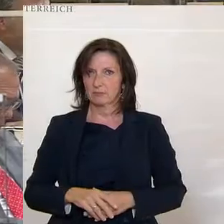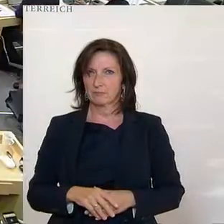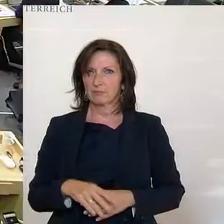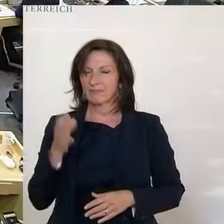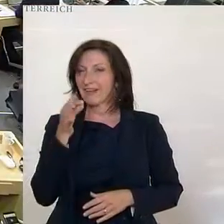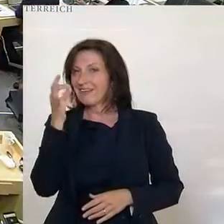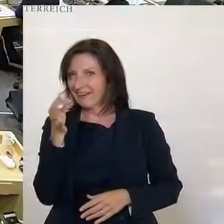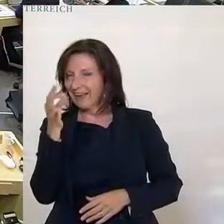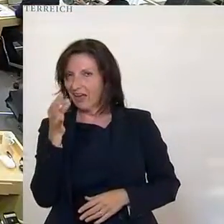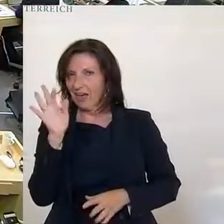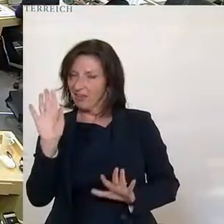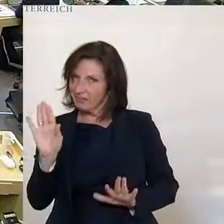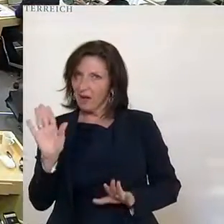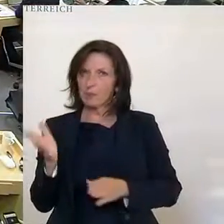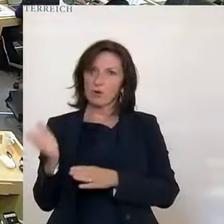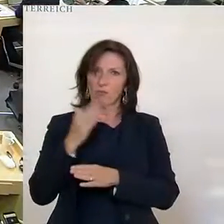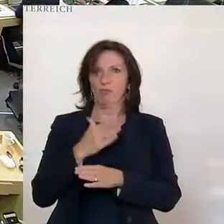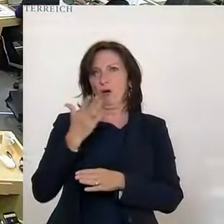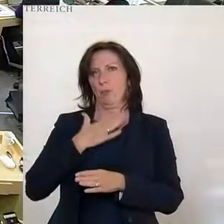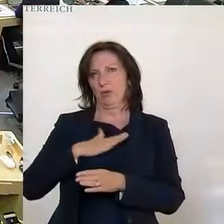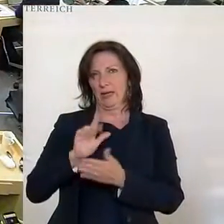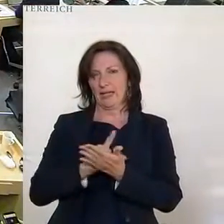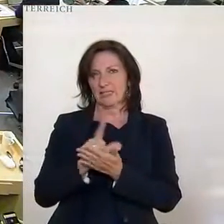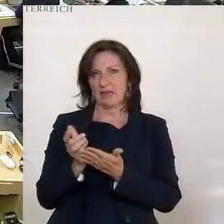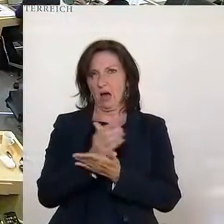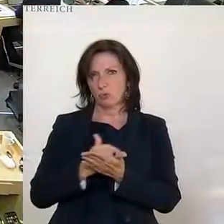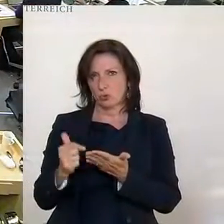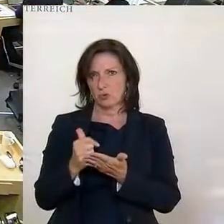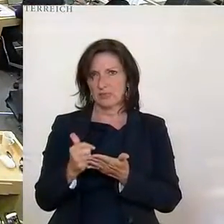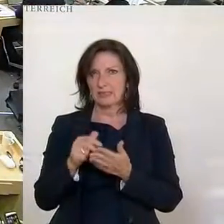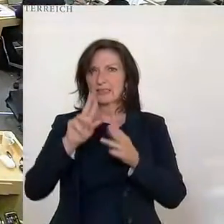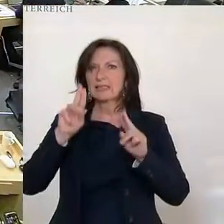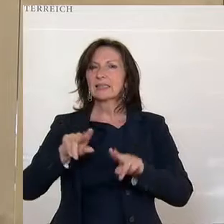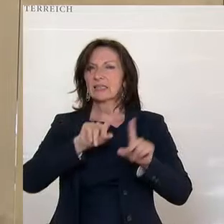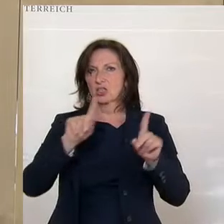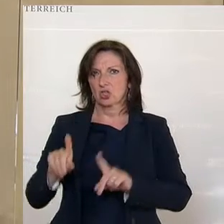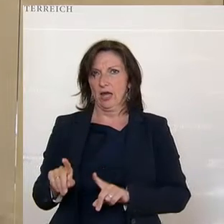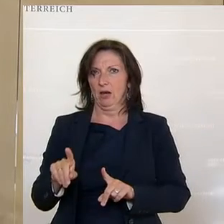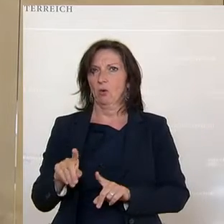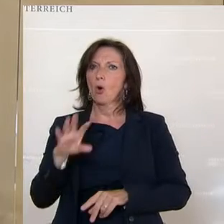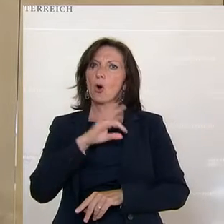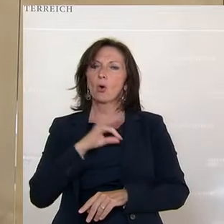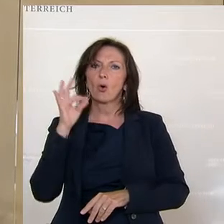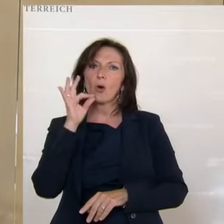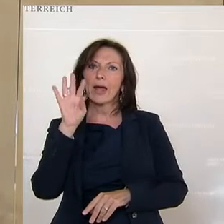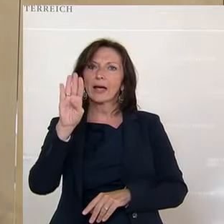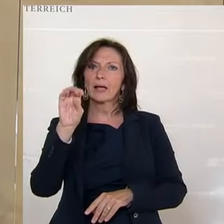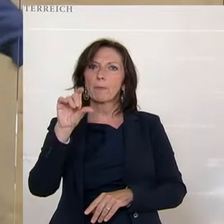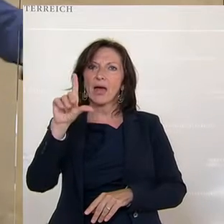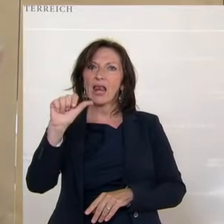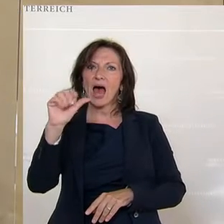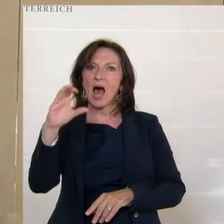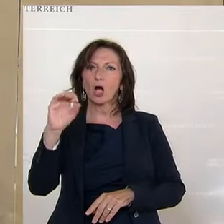Am Wort jetzt der Gesundheitssprecher der Grünen, Ralf Schallmeiner. Ich die tatsächliche Berichtigung der Kollegin Belakowitsch von Erst Eingehen,